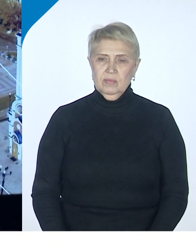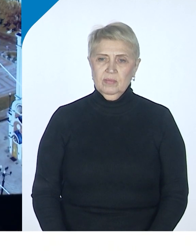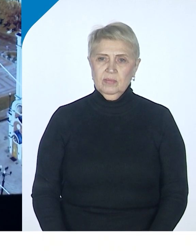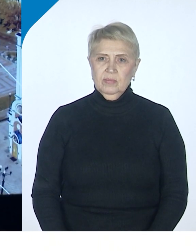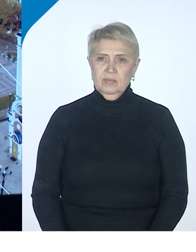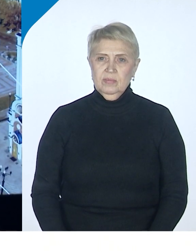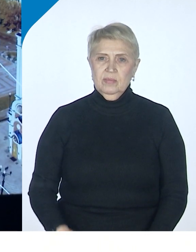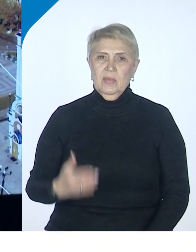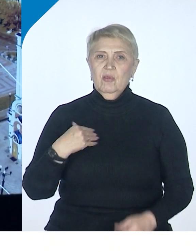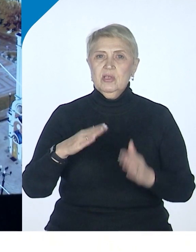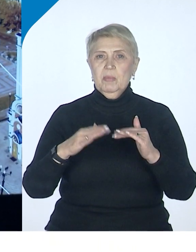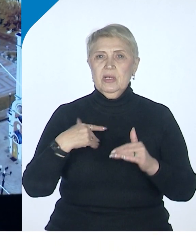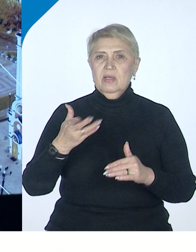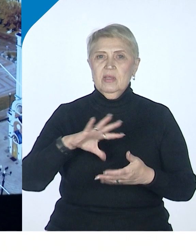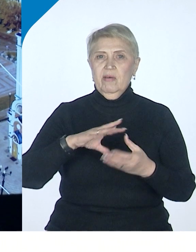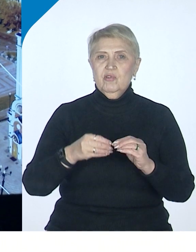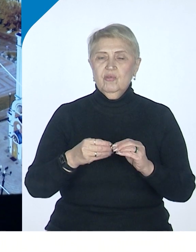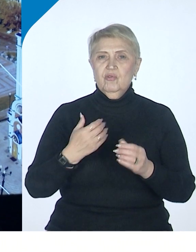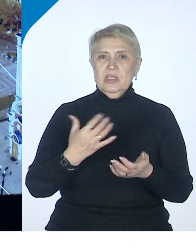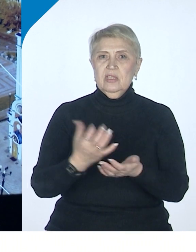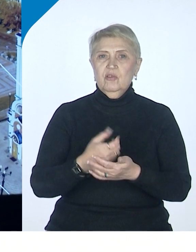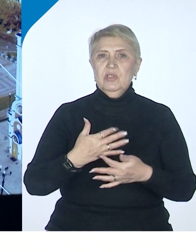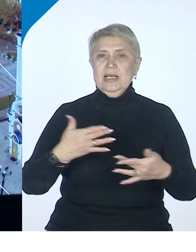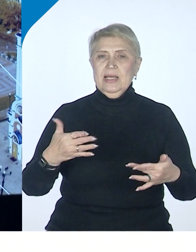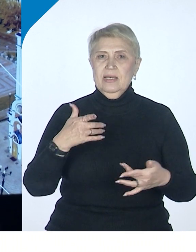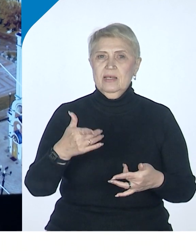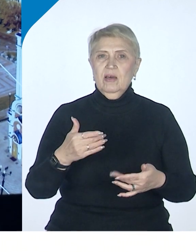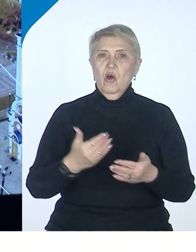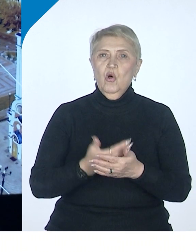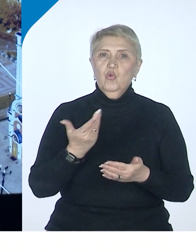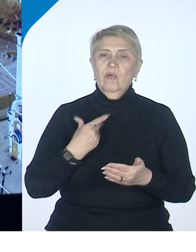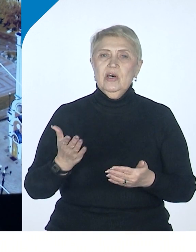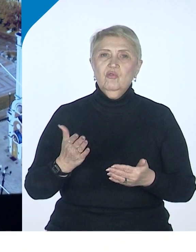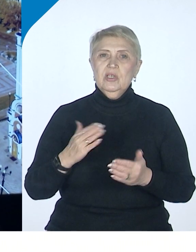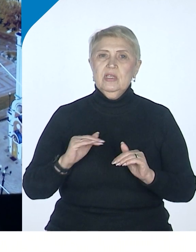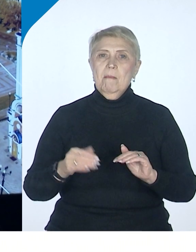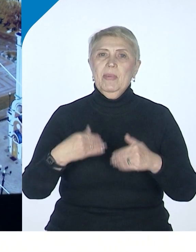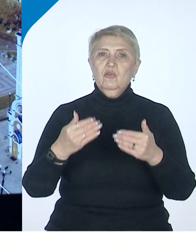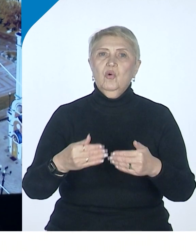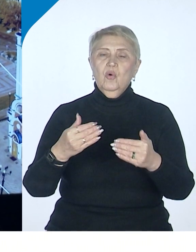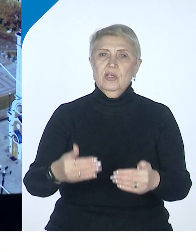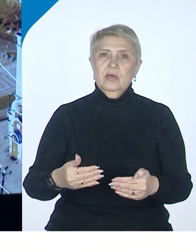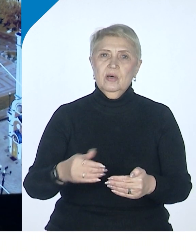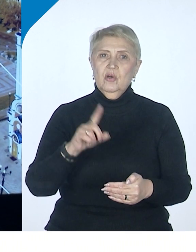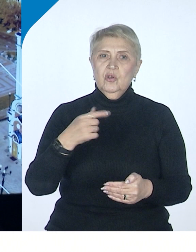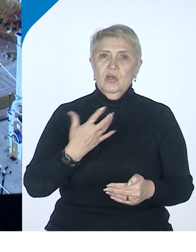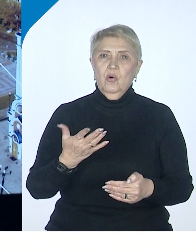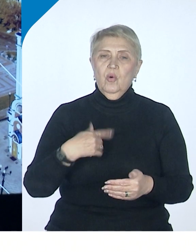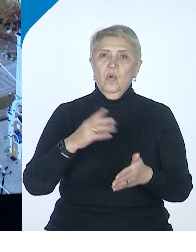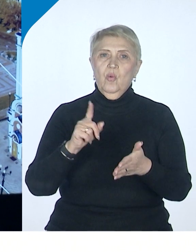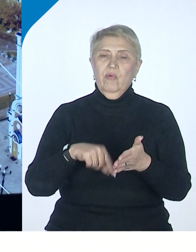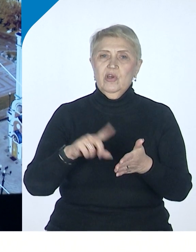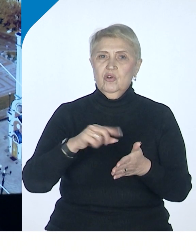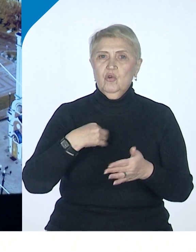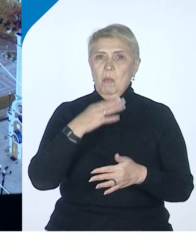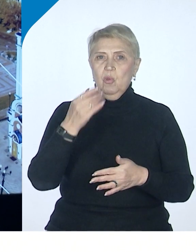практически на все найдутся какие-то новые подходы, что, конечно, я уверен, многих наших